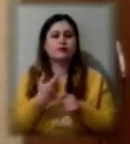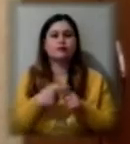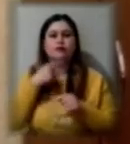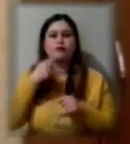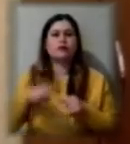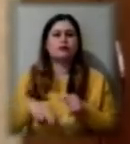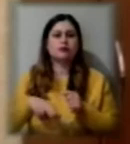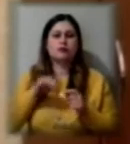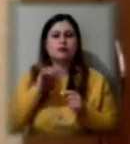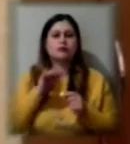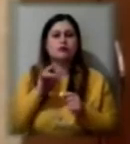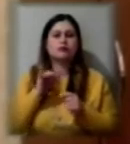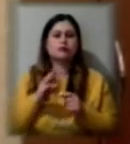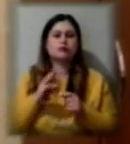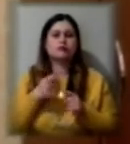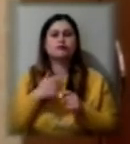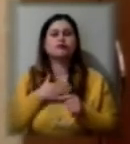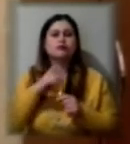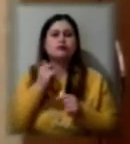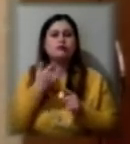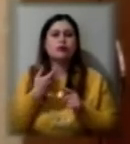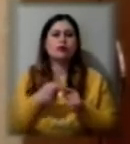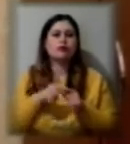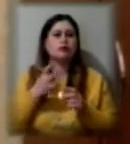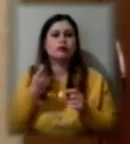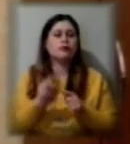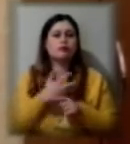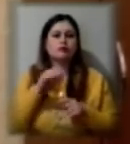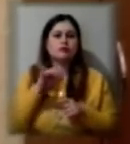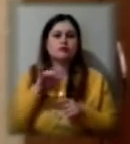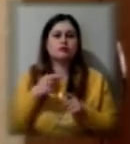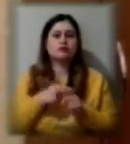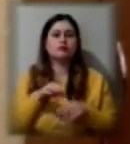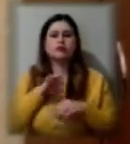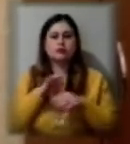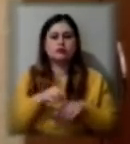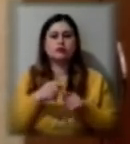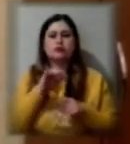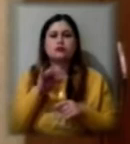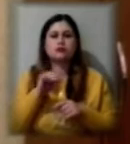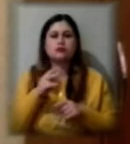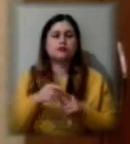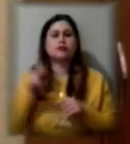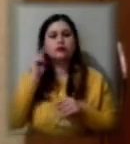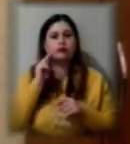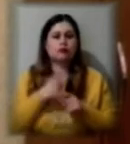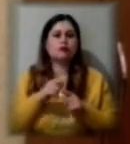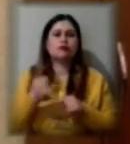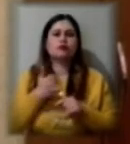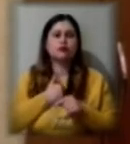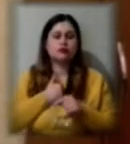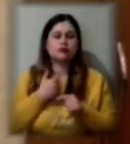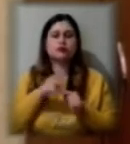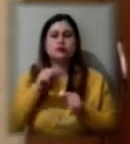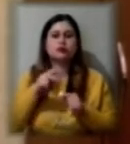Корж. В нашій гімназії це вже не перший досвід запровадження дистанційного навчання, тому що в нас в закладі існує